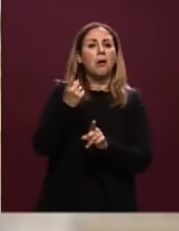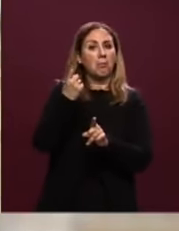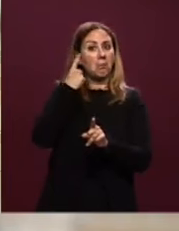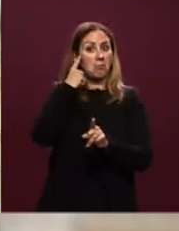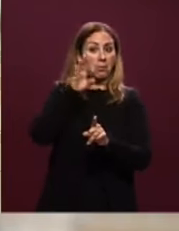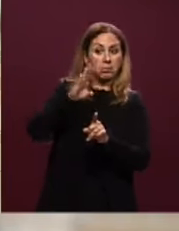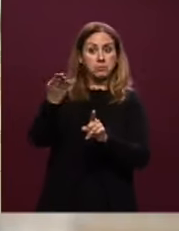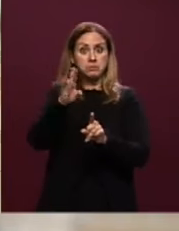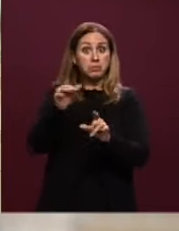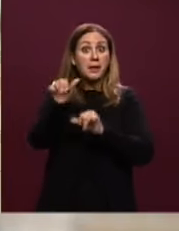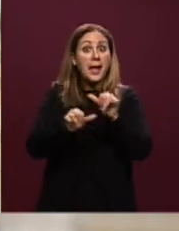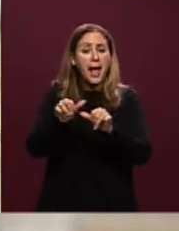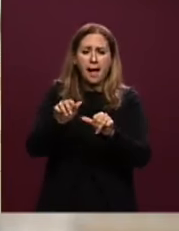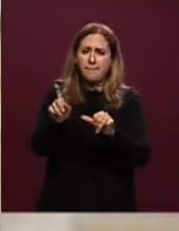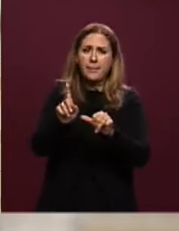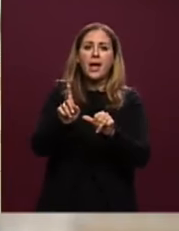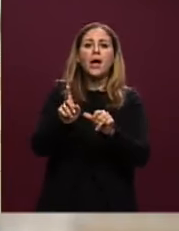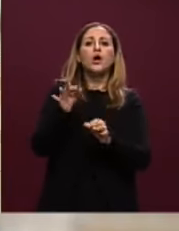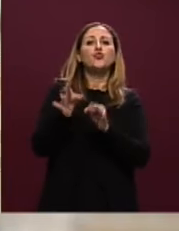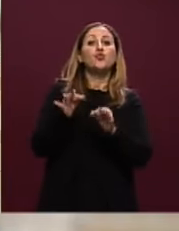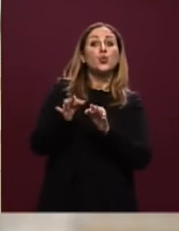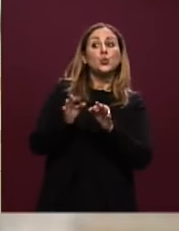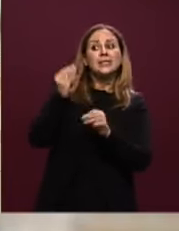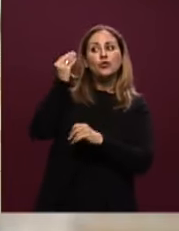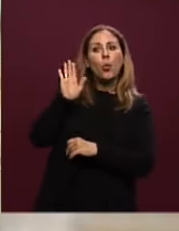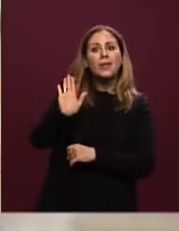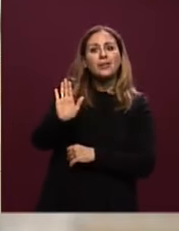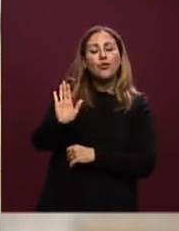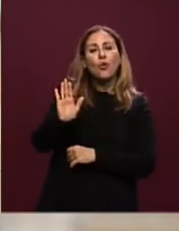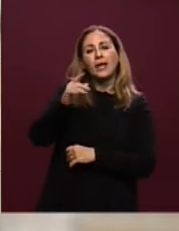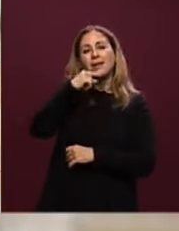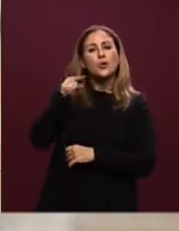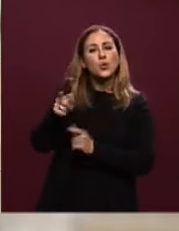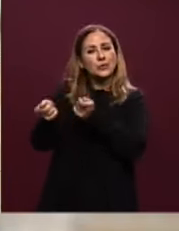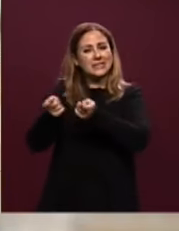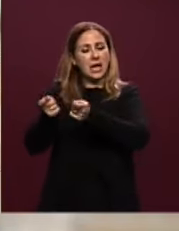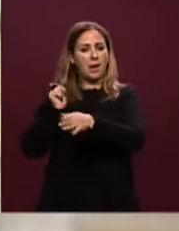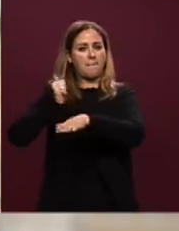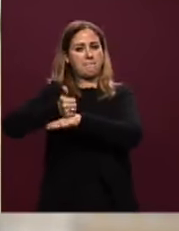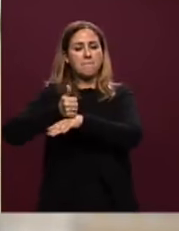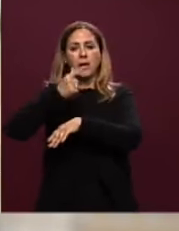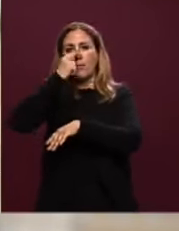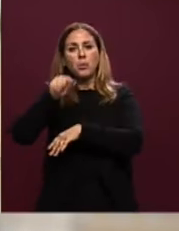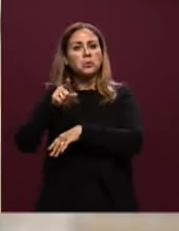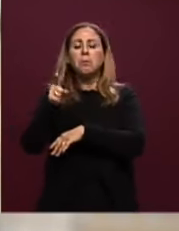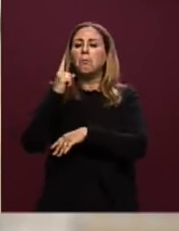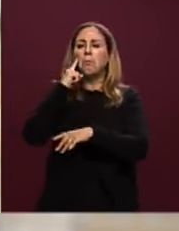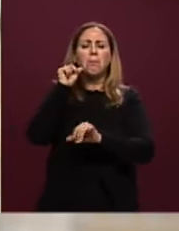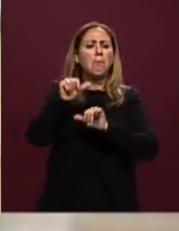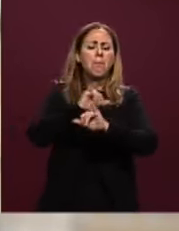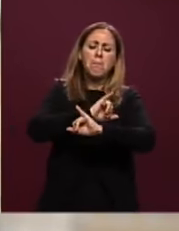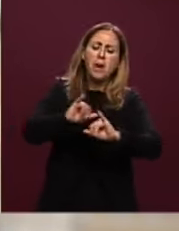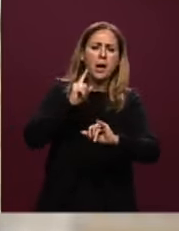proprio giudizio sulla Russia di Putin. Presidente Meloni, lei ha cambiato